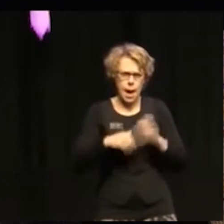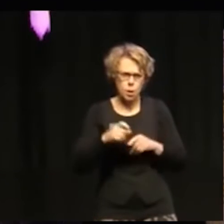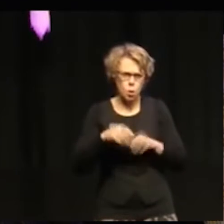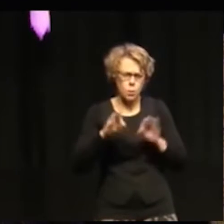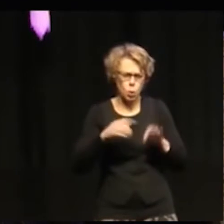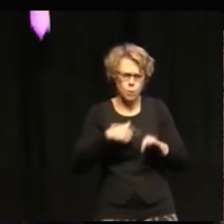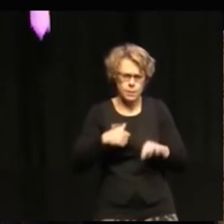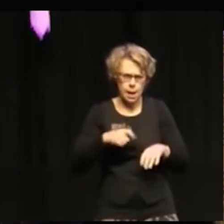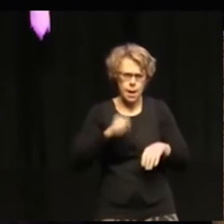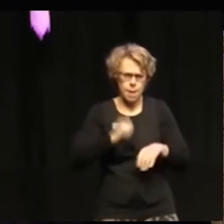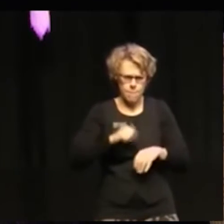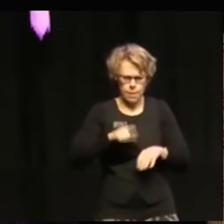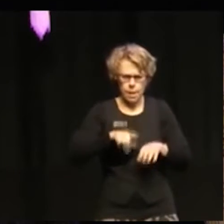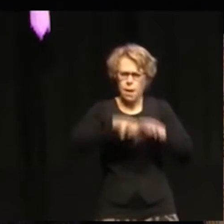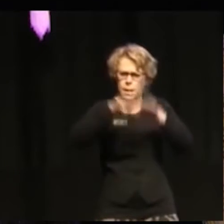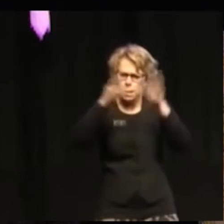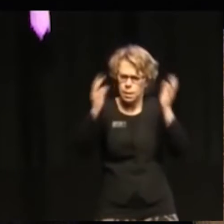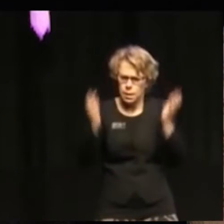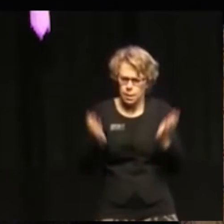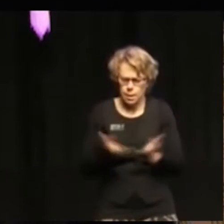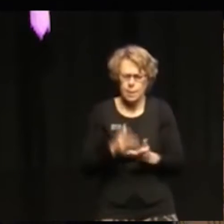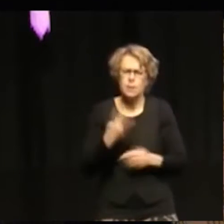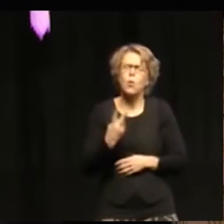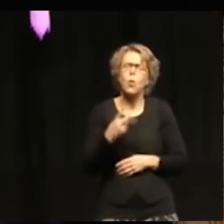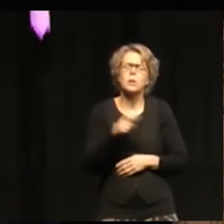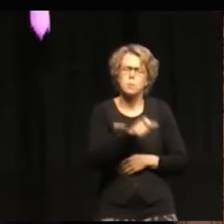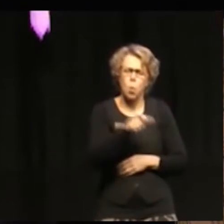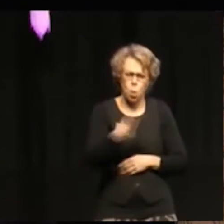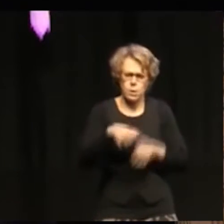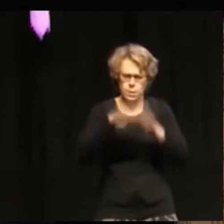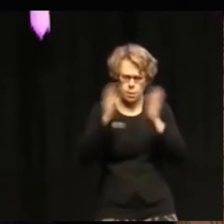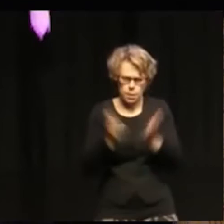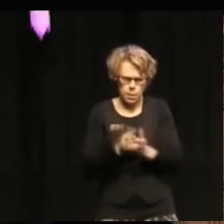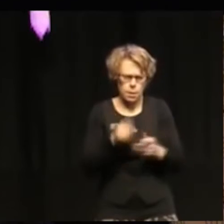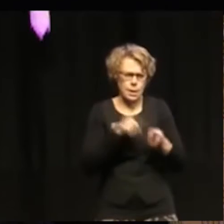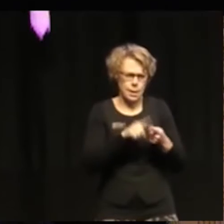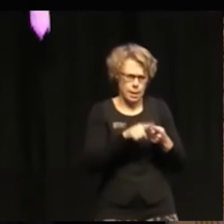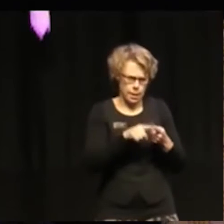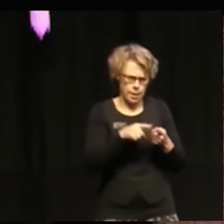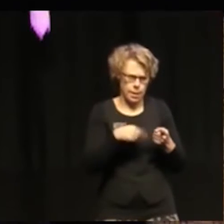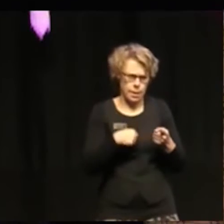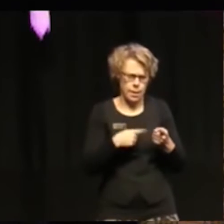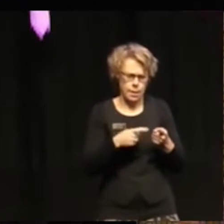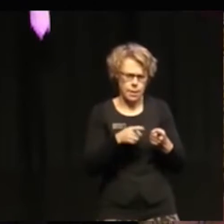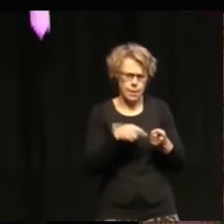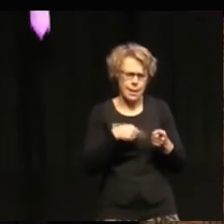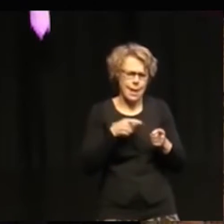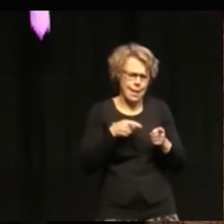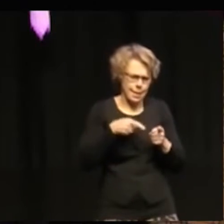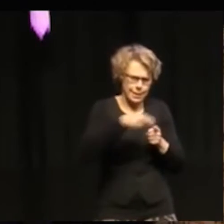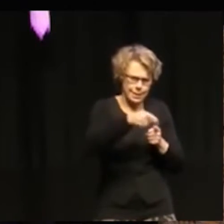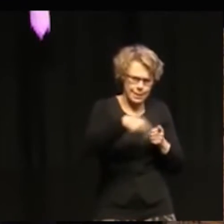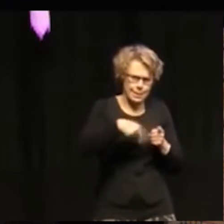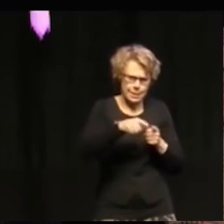side kommer det ene spor helt tillbake från 1992, da man vedtog